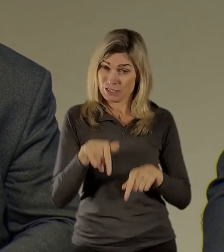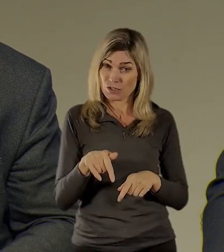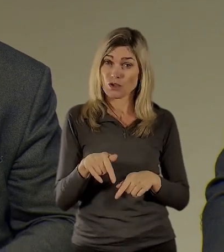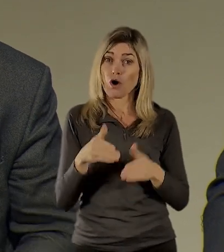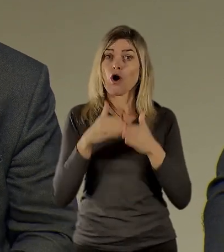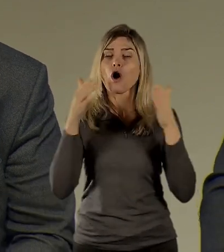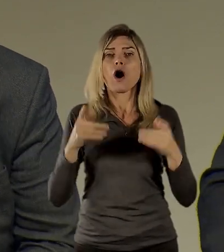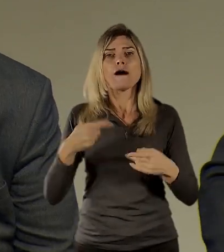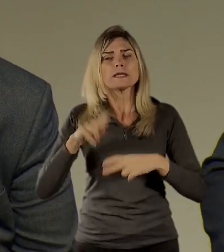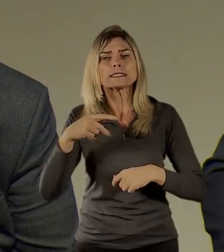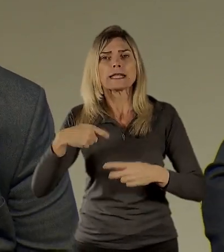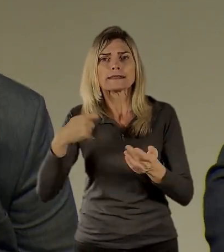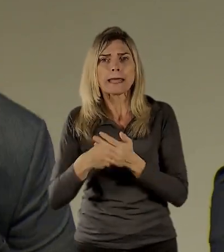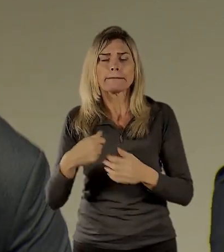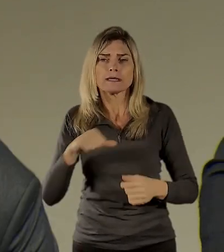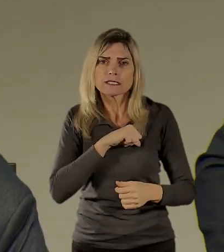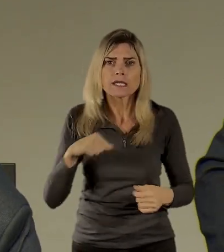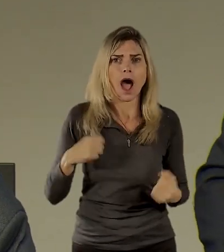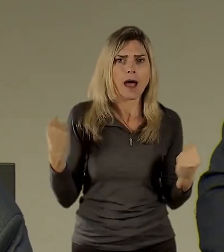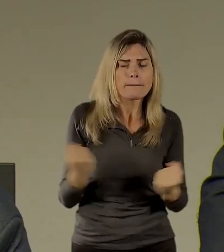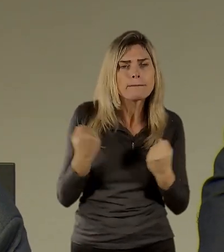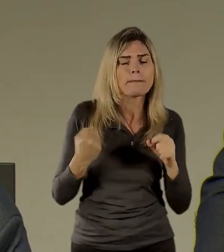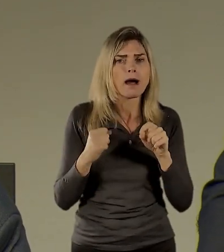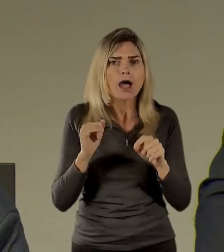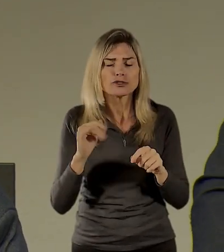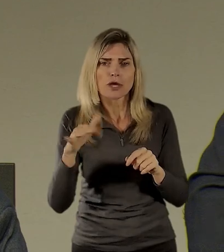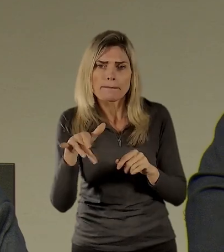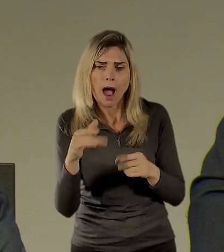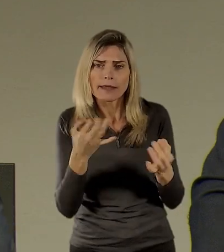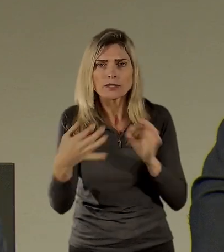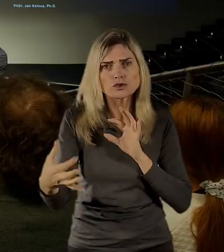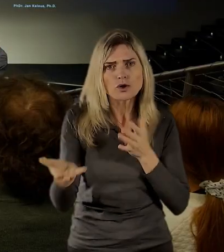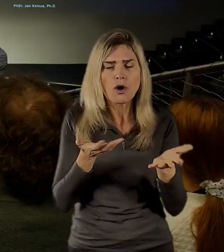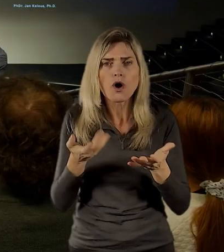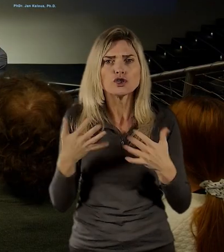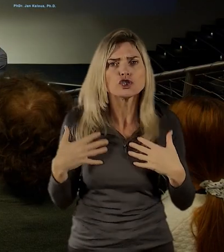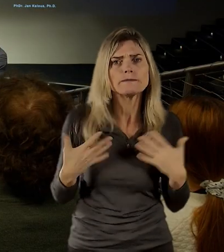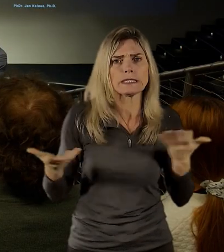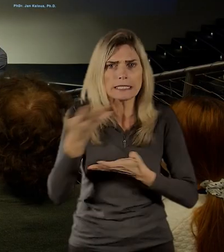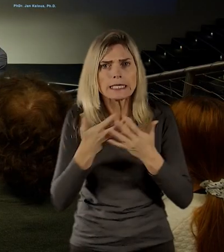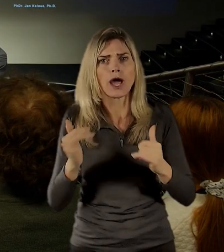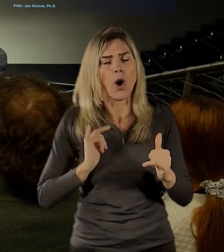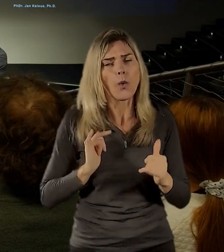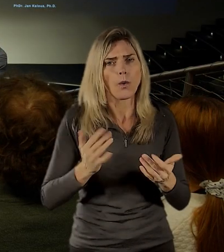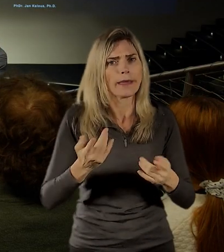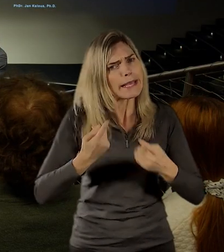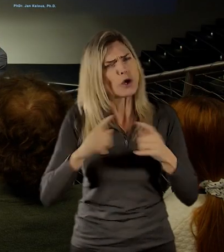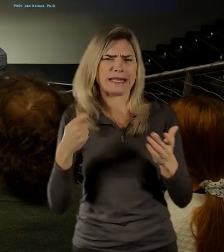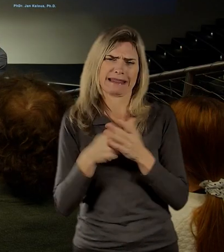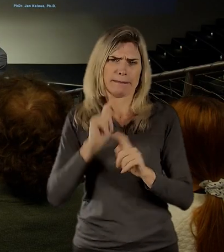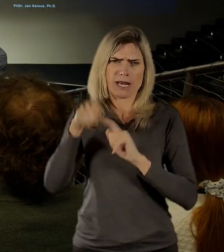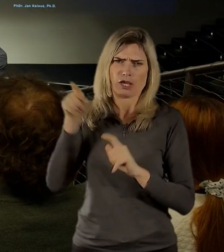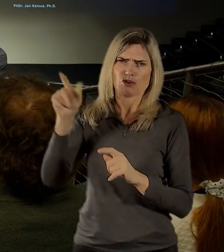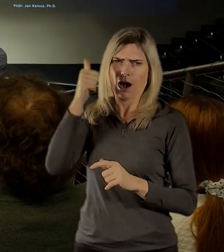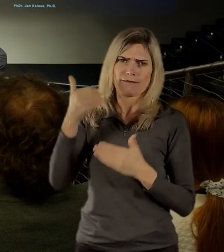ta velká šance. Já bych tomu ještě dodal, že máme v týmu kolegu Jana Samohýla, což je člověk, který